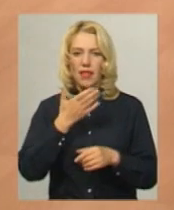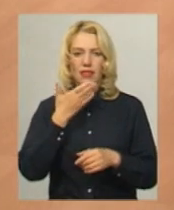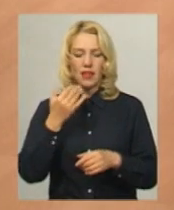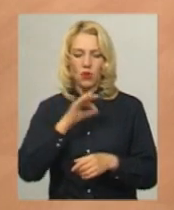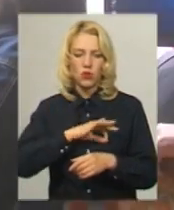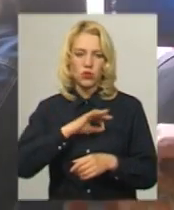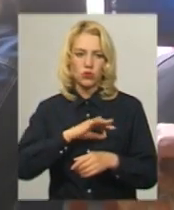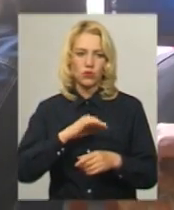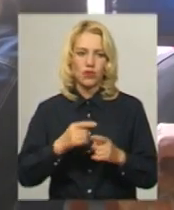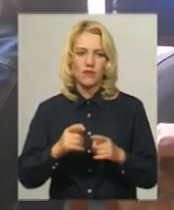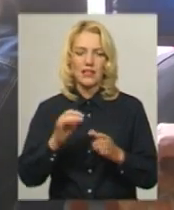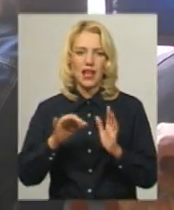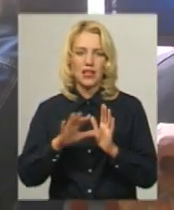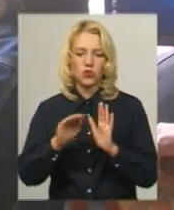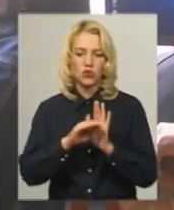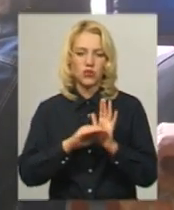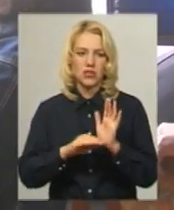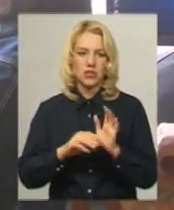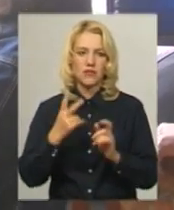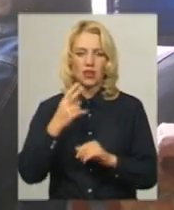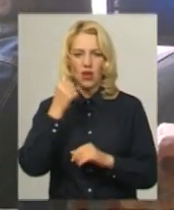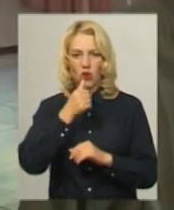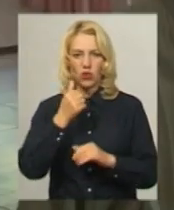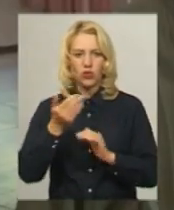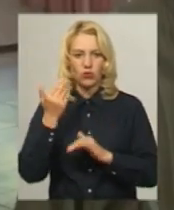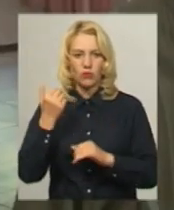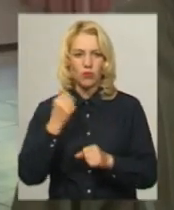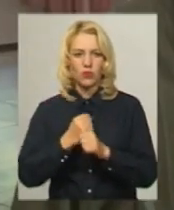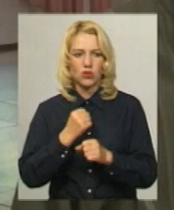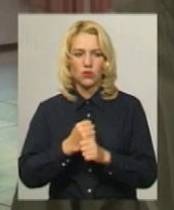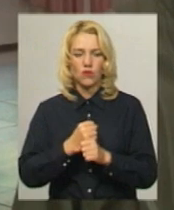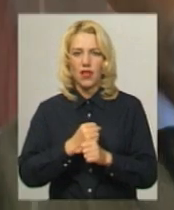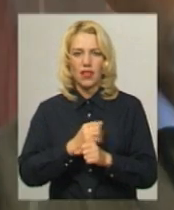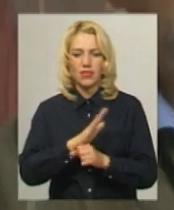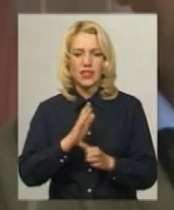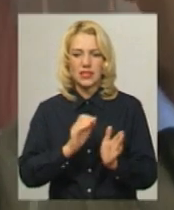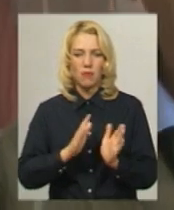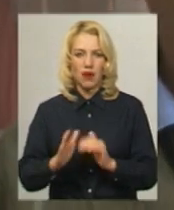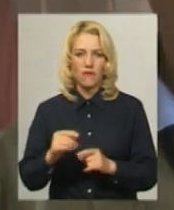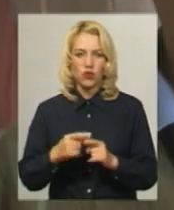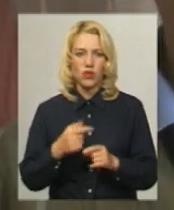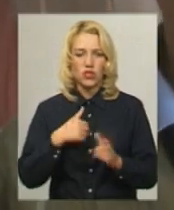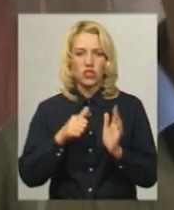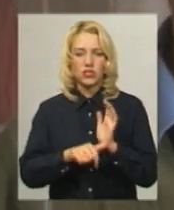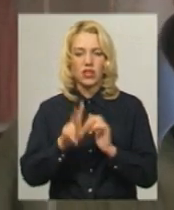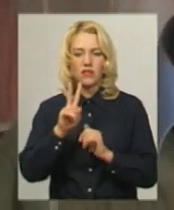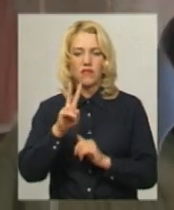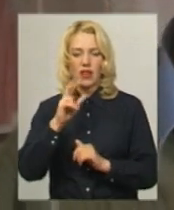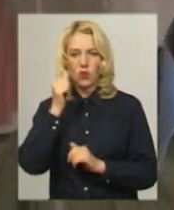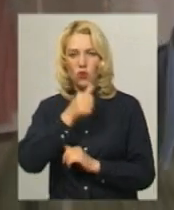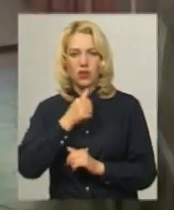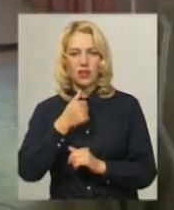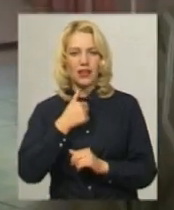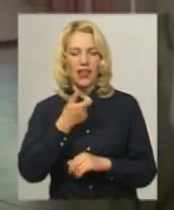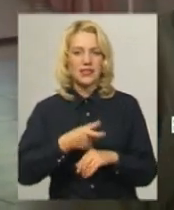системою подачі документів. Три роки тому вона працювала не дуже справно. Мені 62 рік. Я найстарший студент університету і, мабуть, в